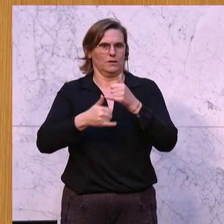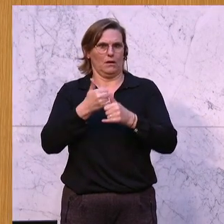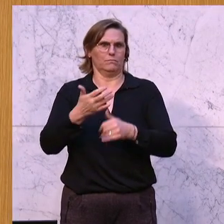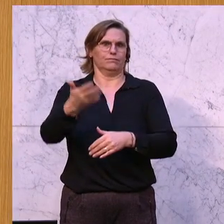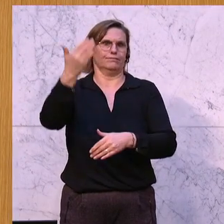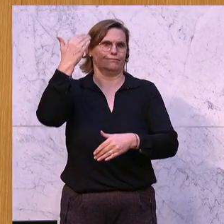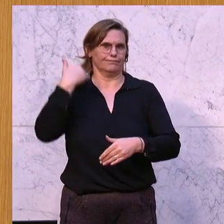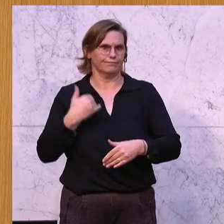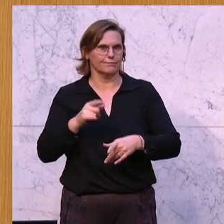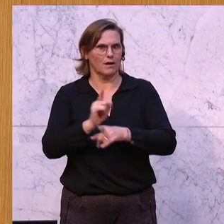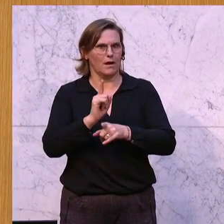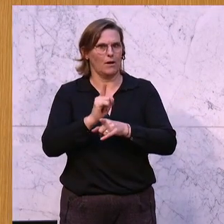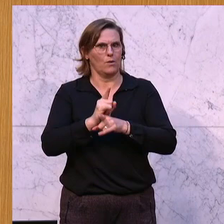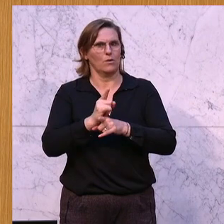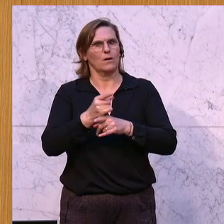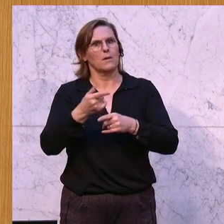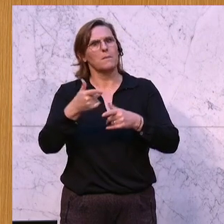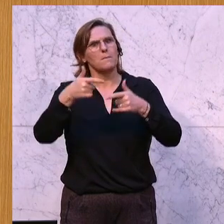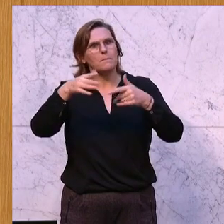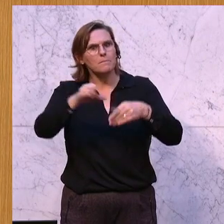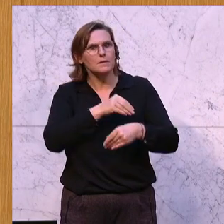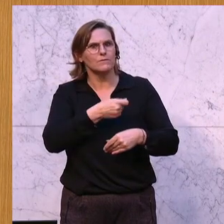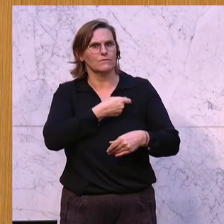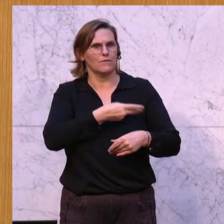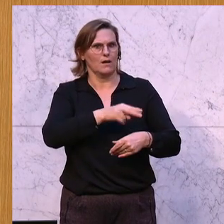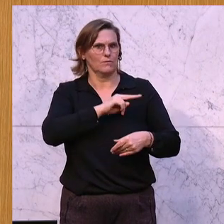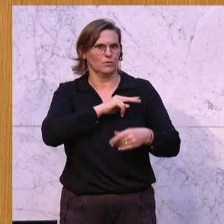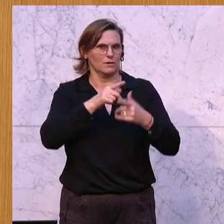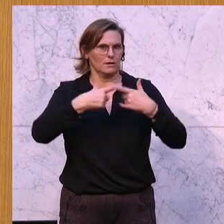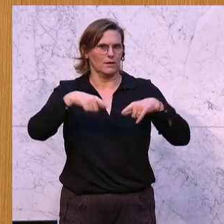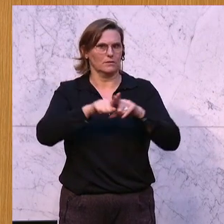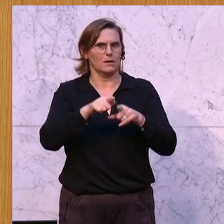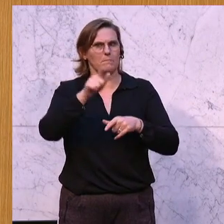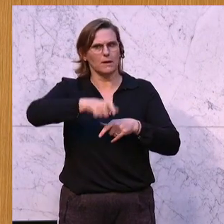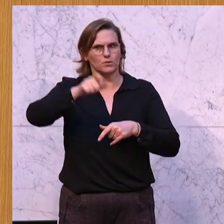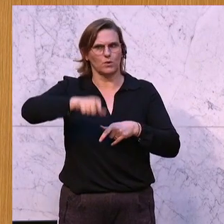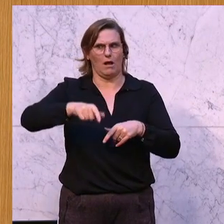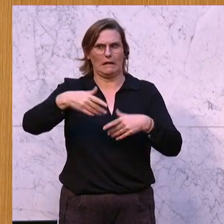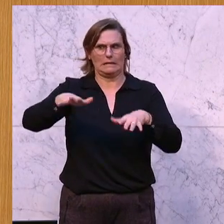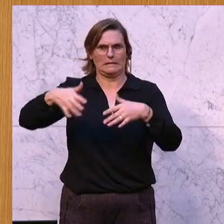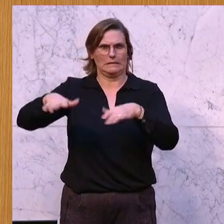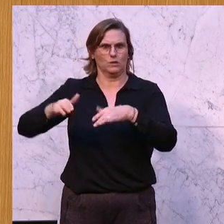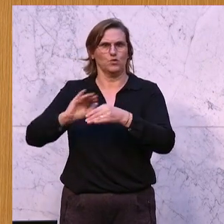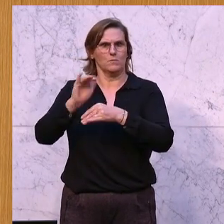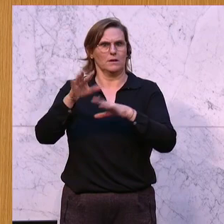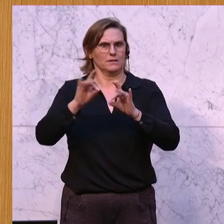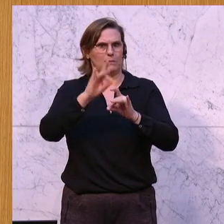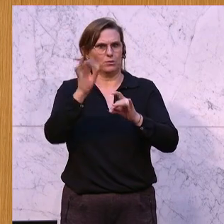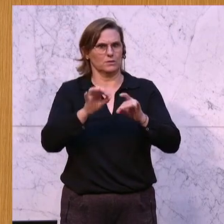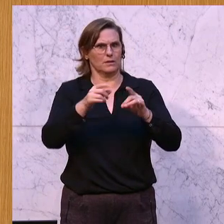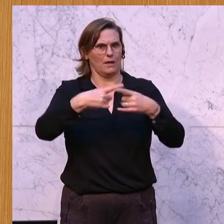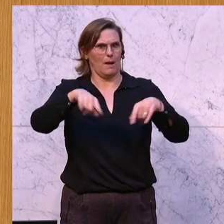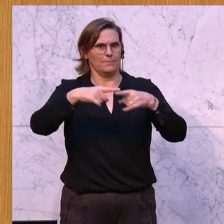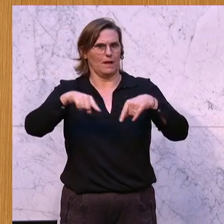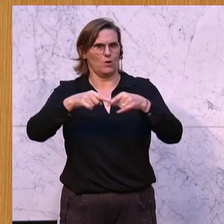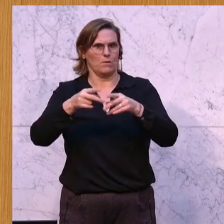und aber auch der mitverantwortlichen Länder. Man hat alles getan, um das Personal zu vergraulen, über zehn Prozent der Abteilungen und Betten, wie